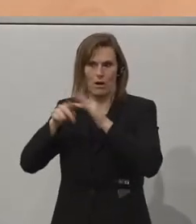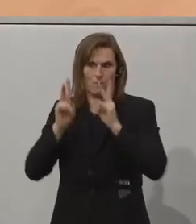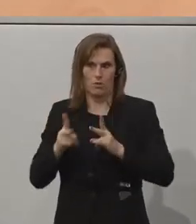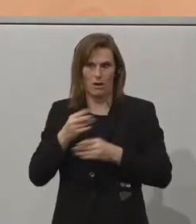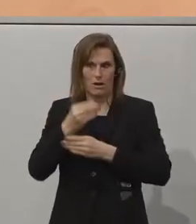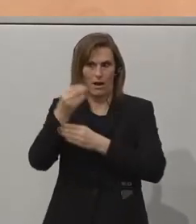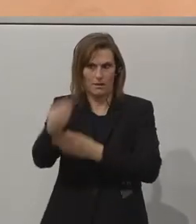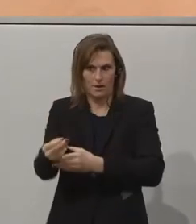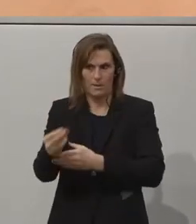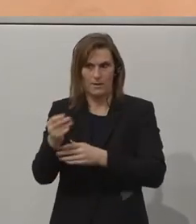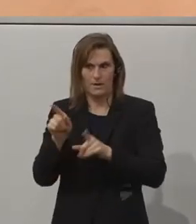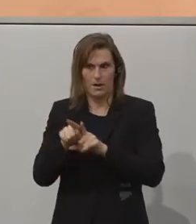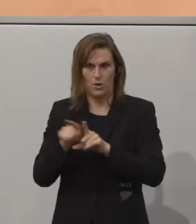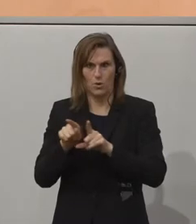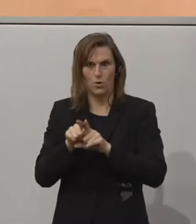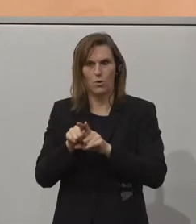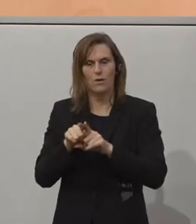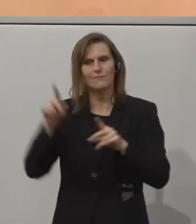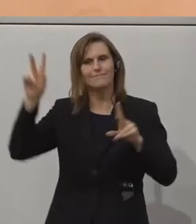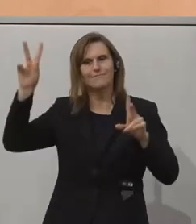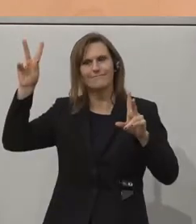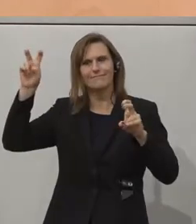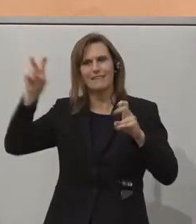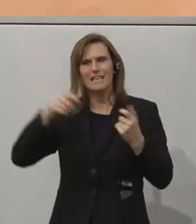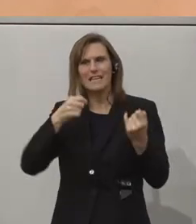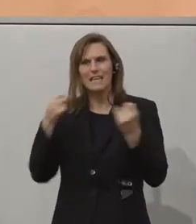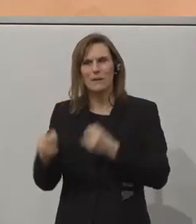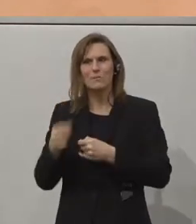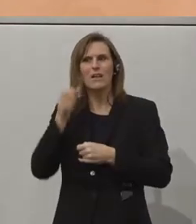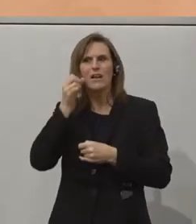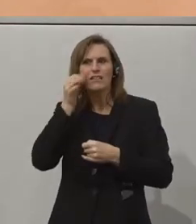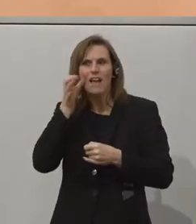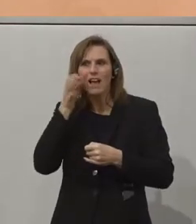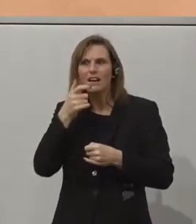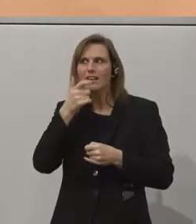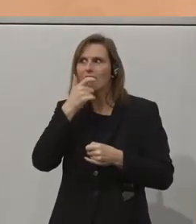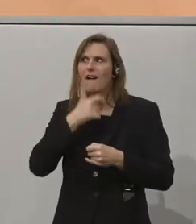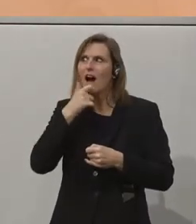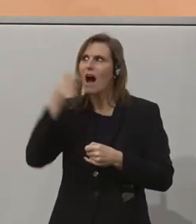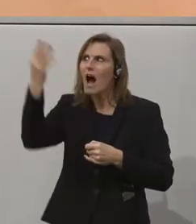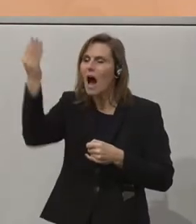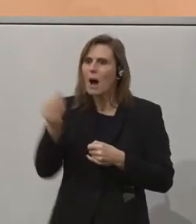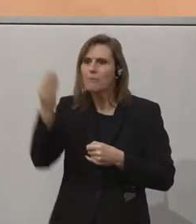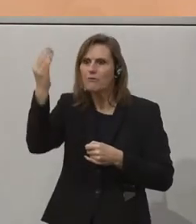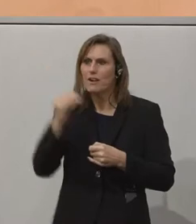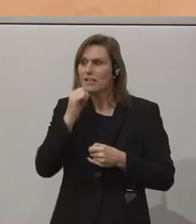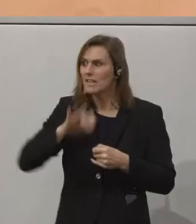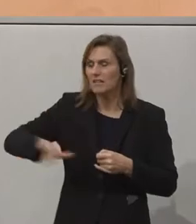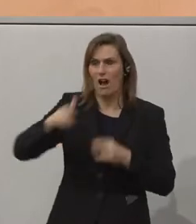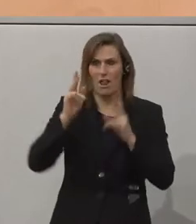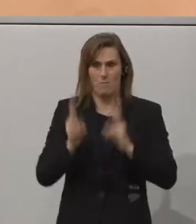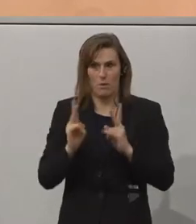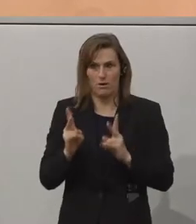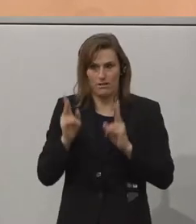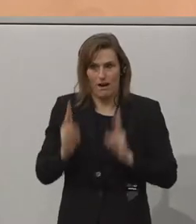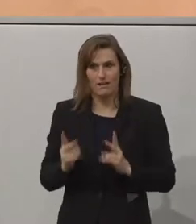ergeben, es gibt ein Sprichwort, jeden Tag einen Apfel zu pflücken, ist nicht für alle möglich. Daher brauchen wir auch